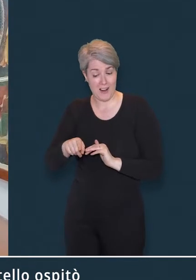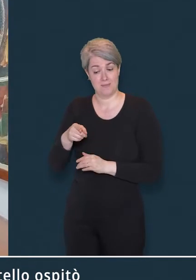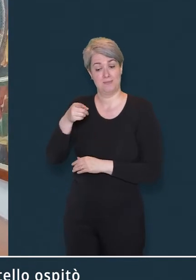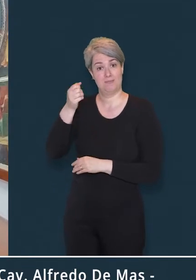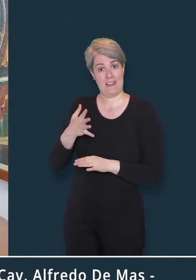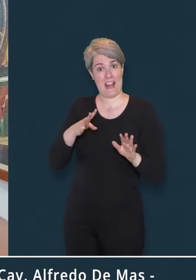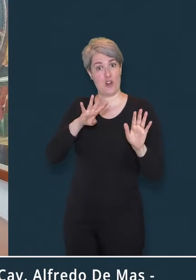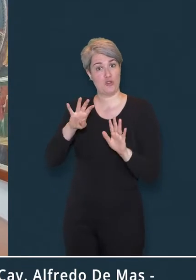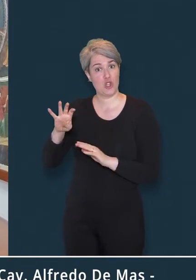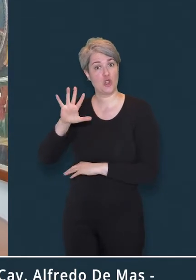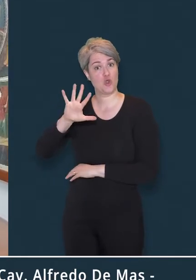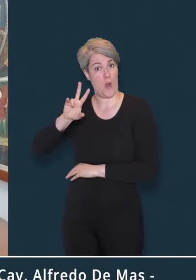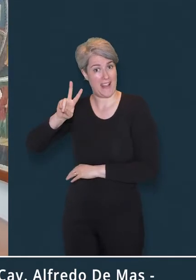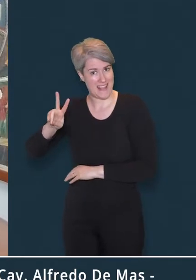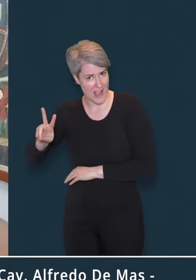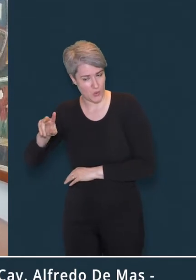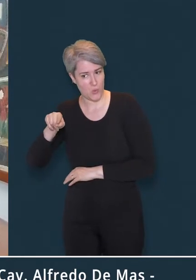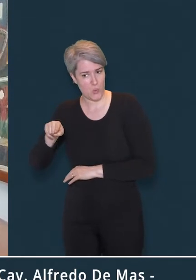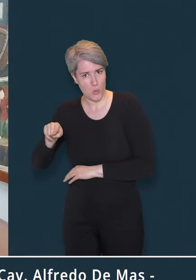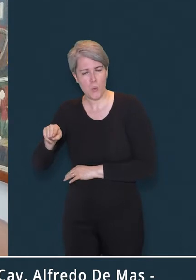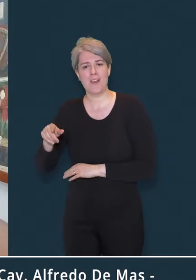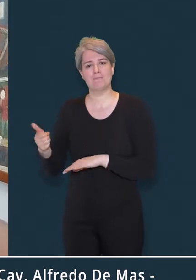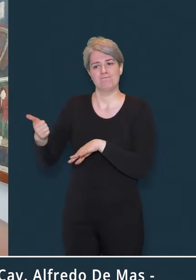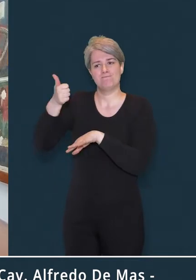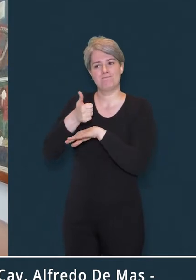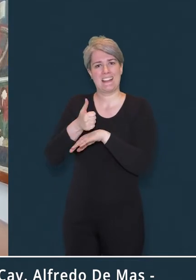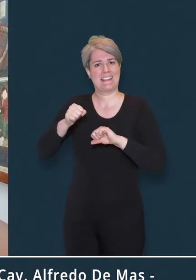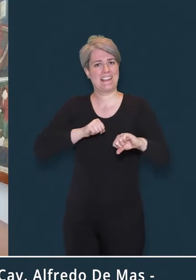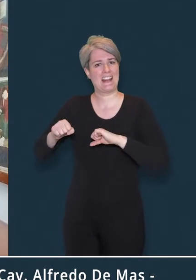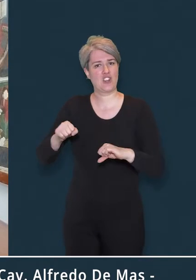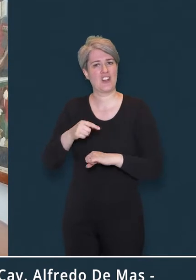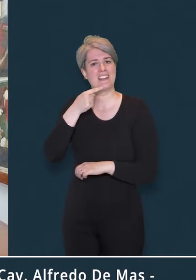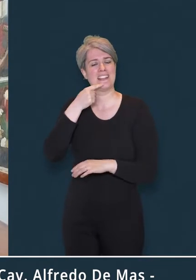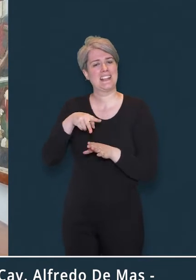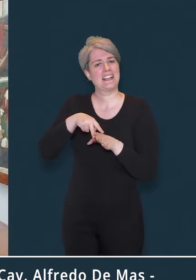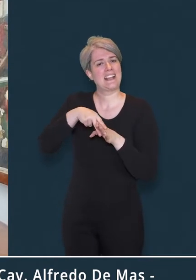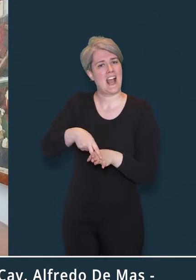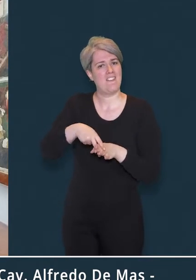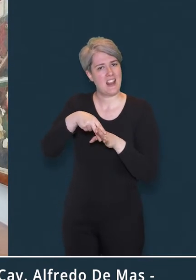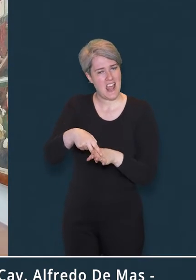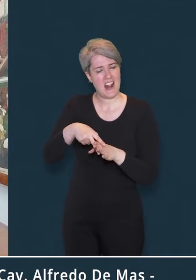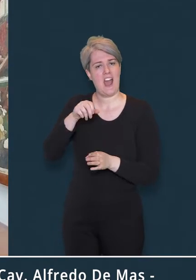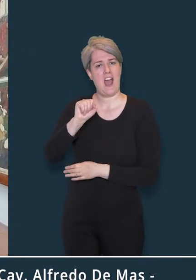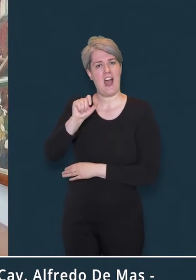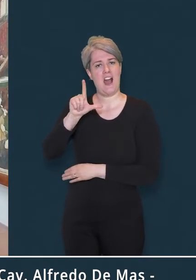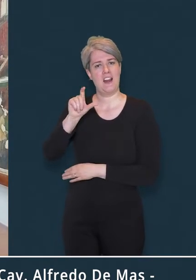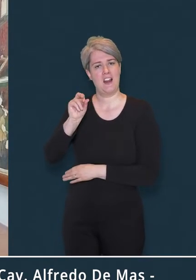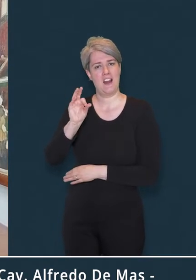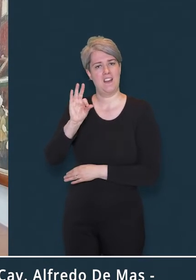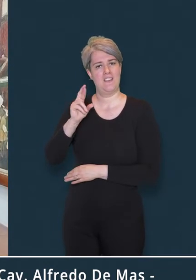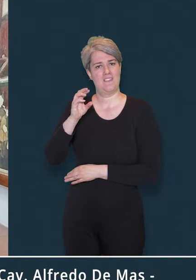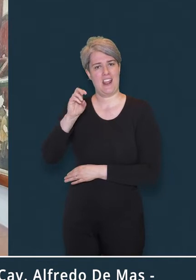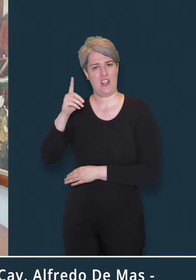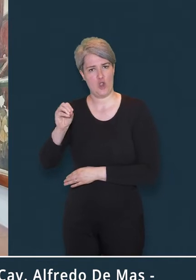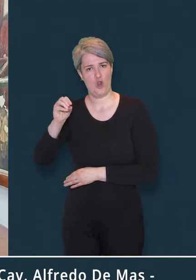che dal 1952 quando divenne direttore il